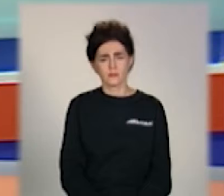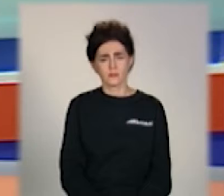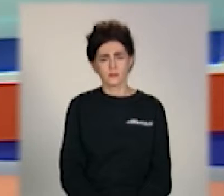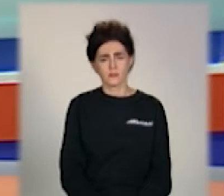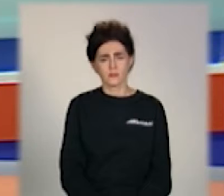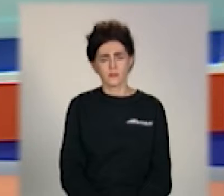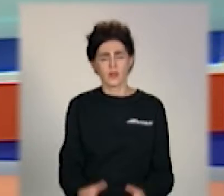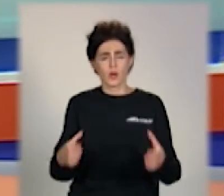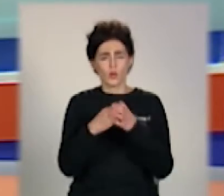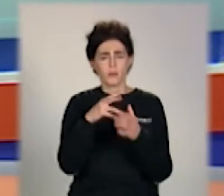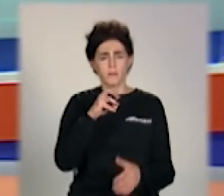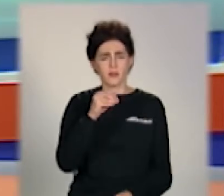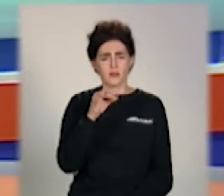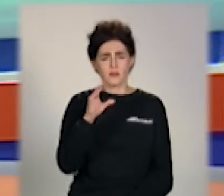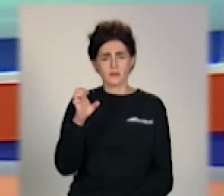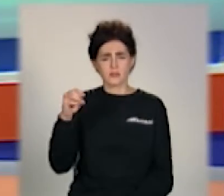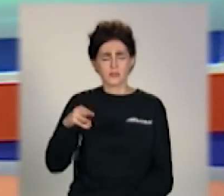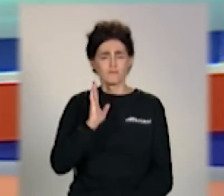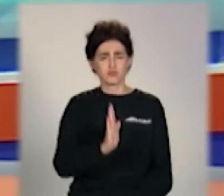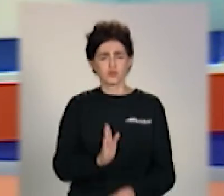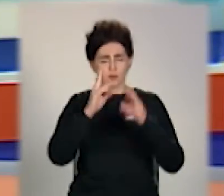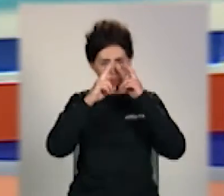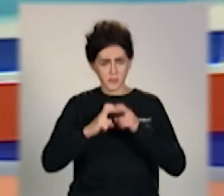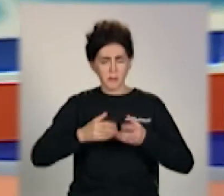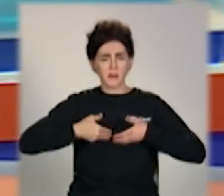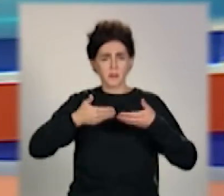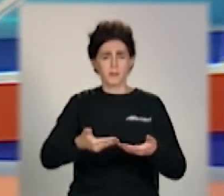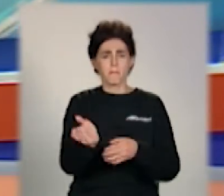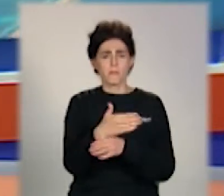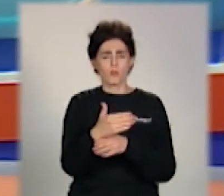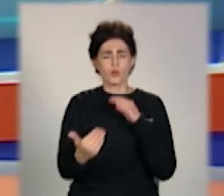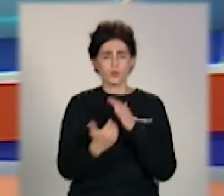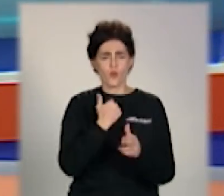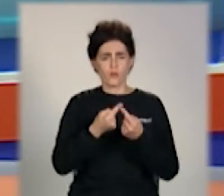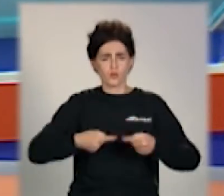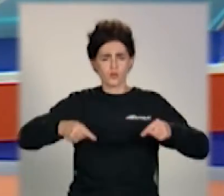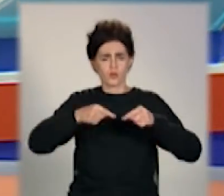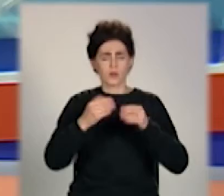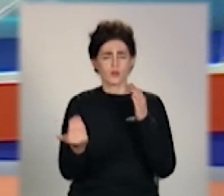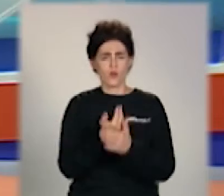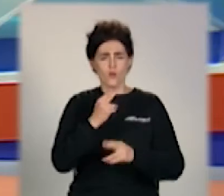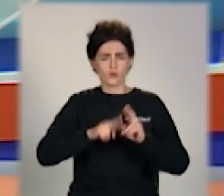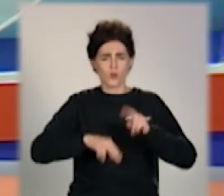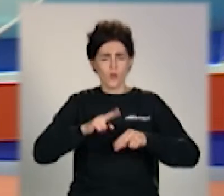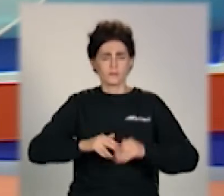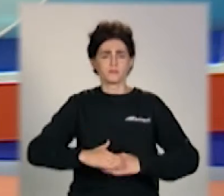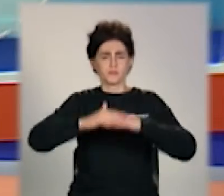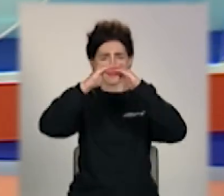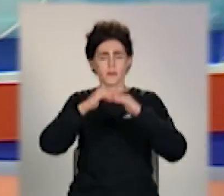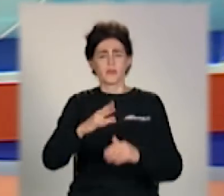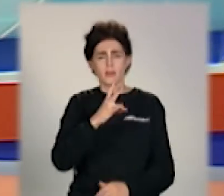Група Метинвест розгляне пропозицію Маріуполя щодо нової ділянки для зведення першого в Україні